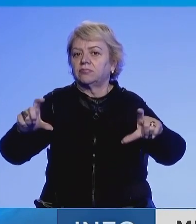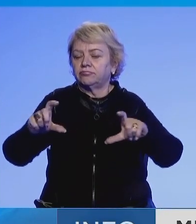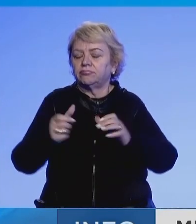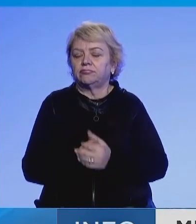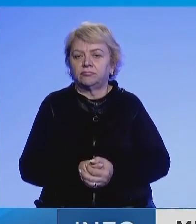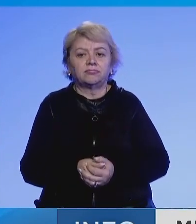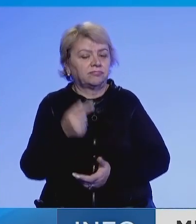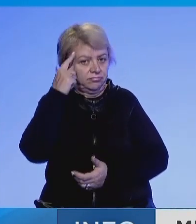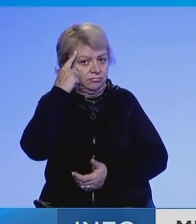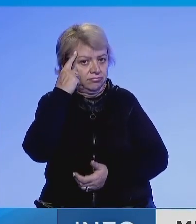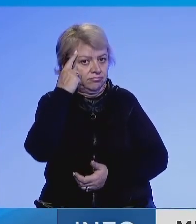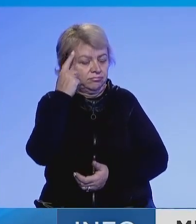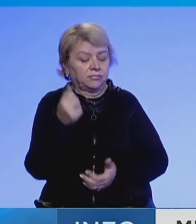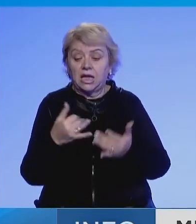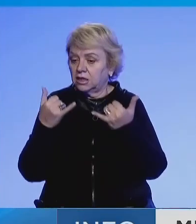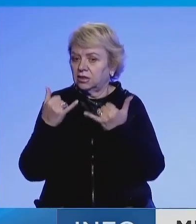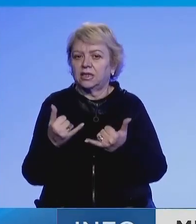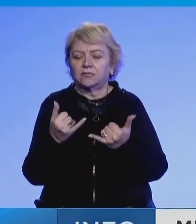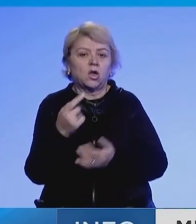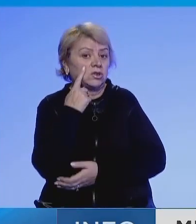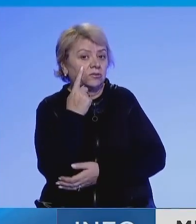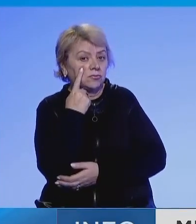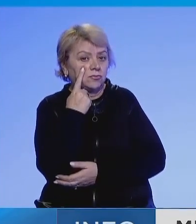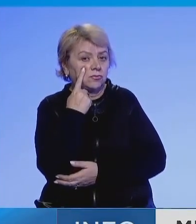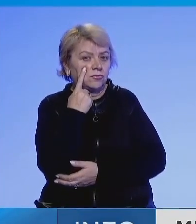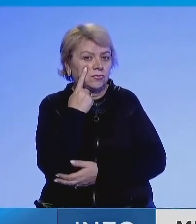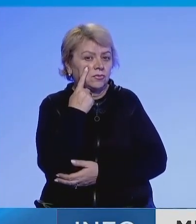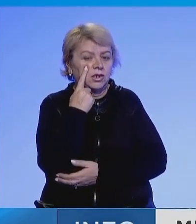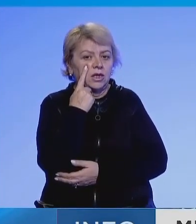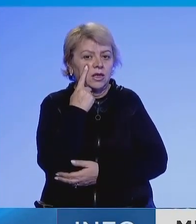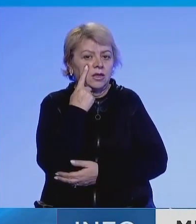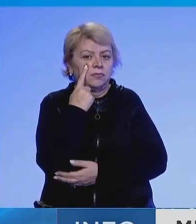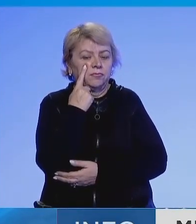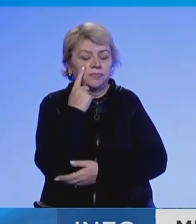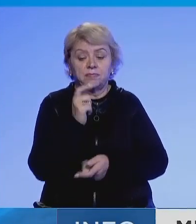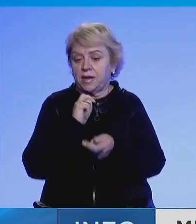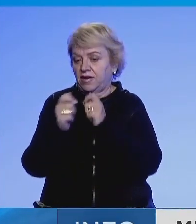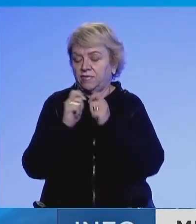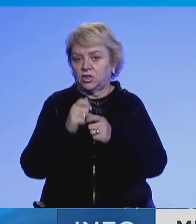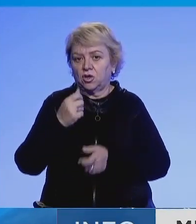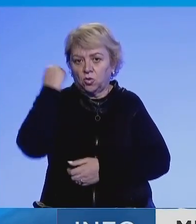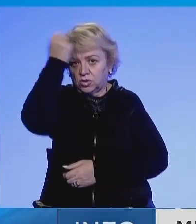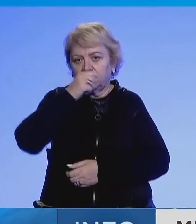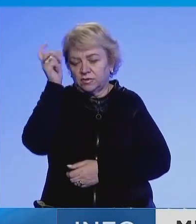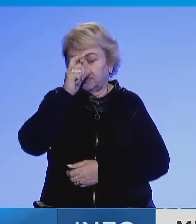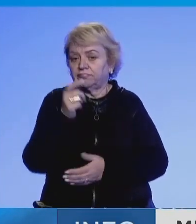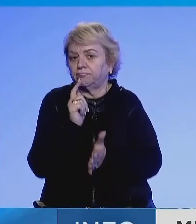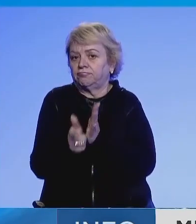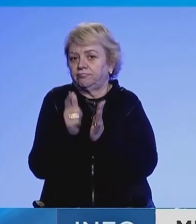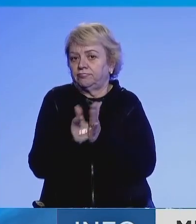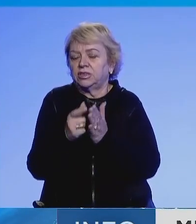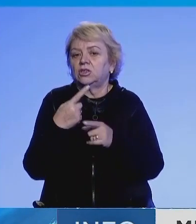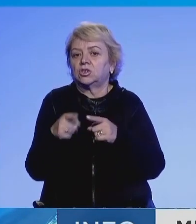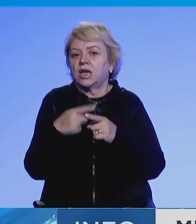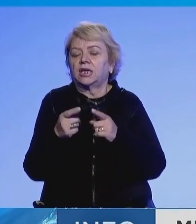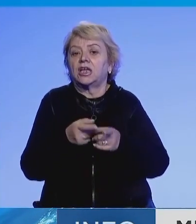si dhe mendohet se tani insistohet që aritja e marveshjes Kosovë-Srbi të përshpejtohet për